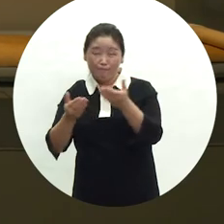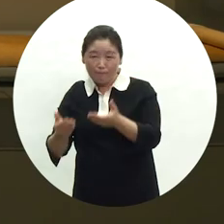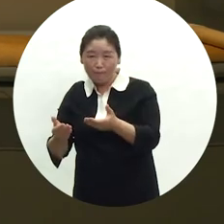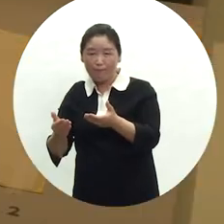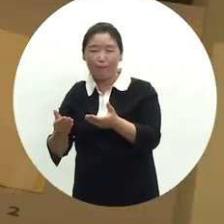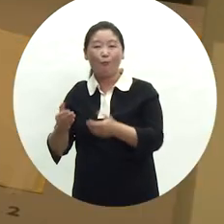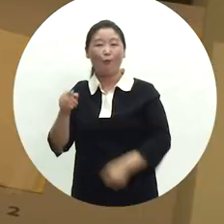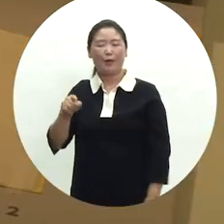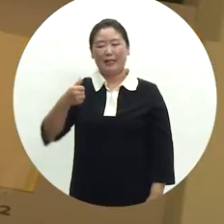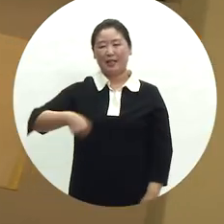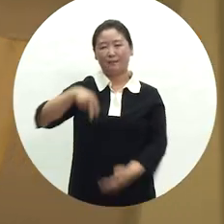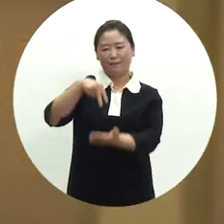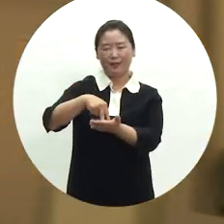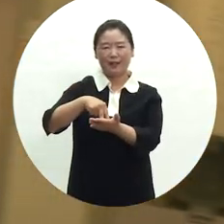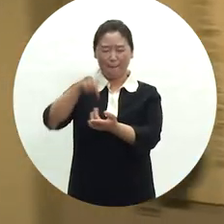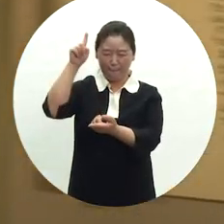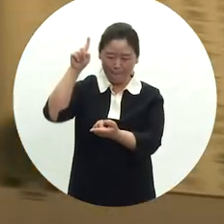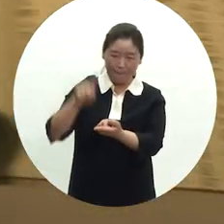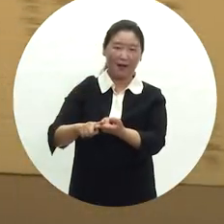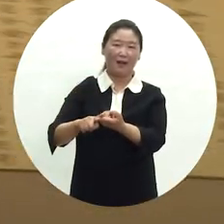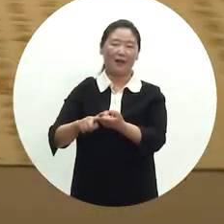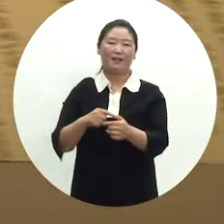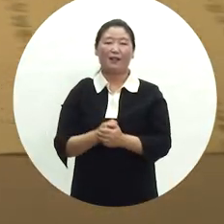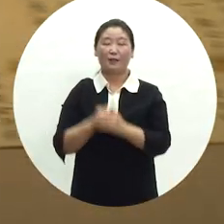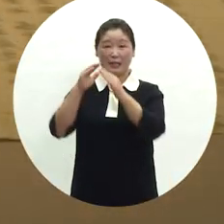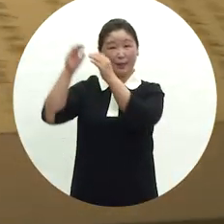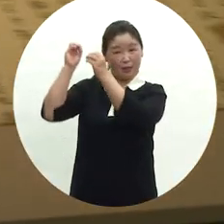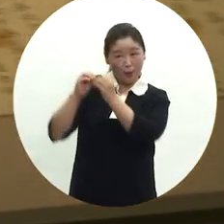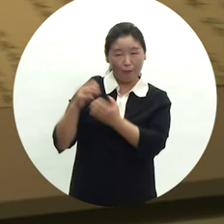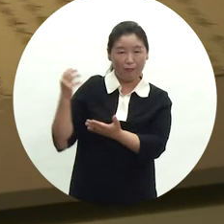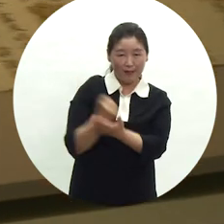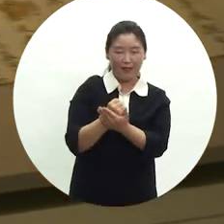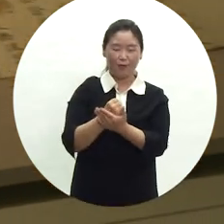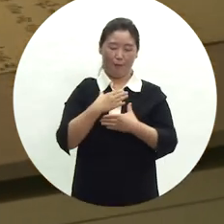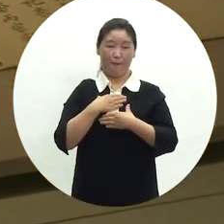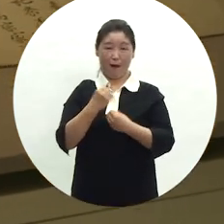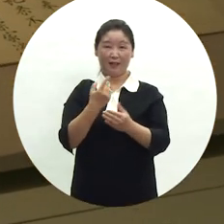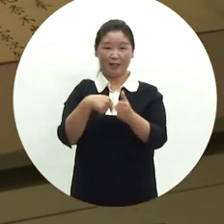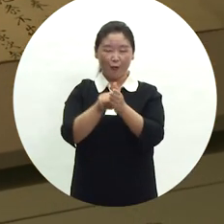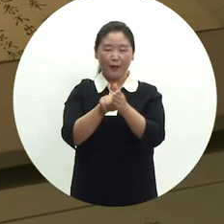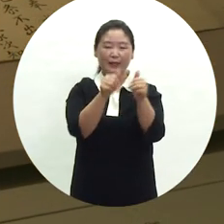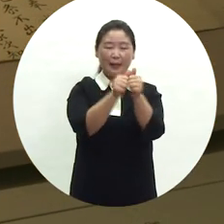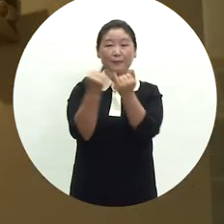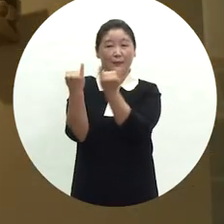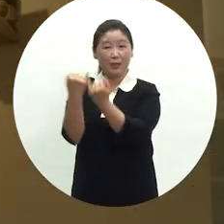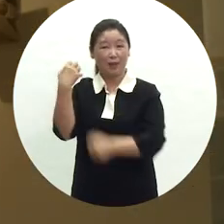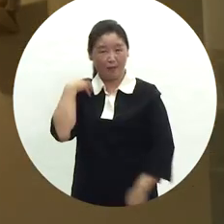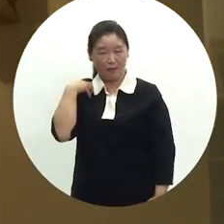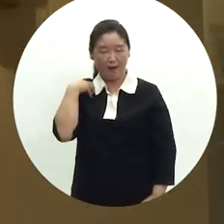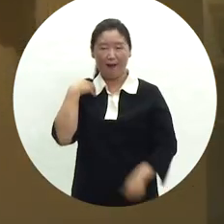가계계승은 자식의 당연한 도리였으며 가품을 입고 집안의 평안을 위해 남녀의 역할과